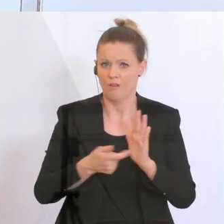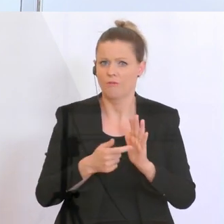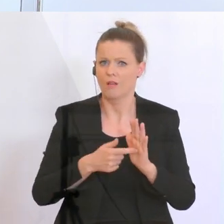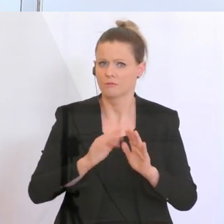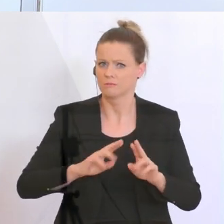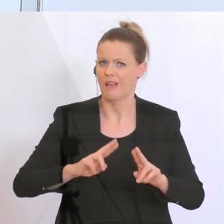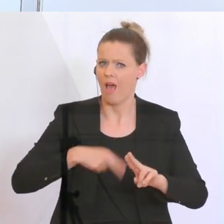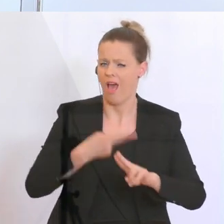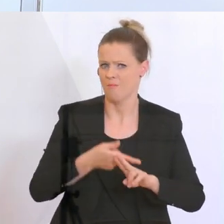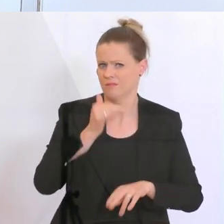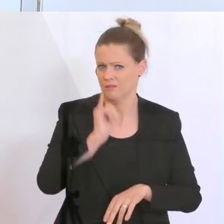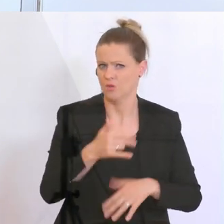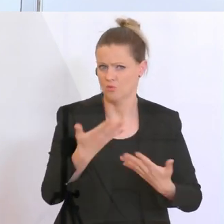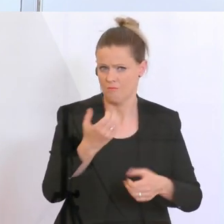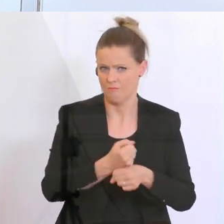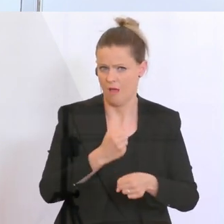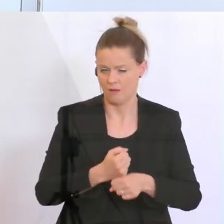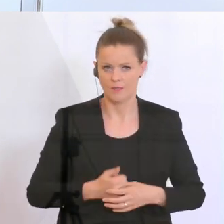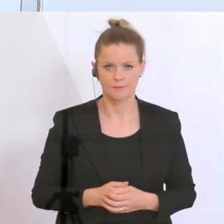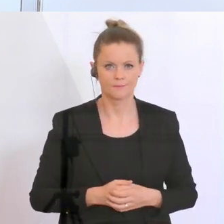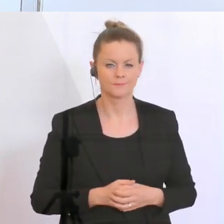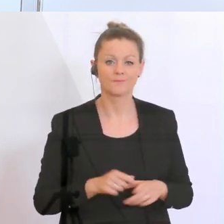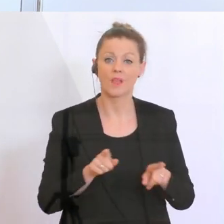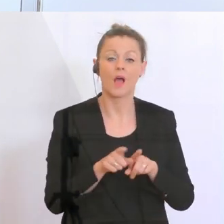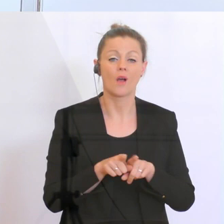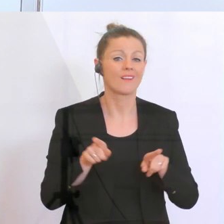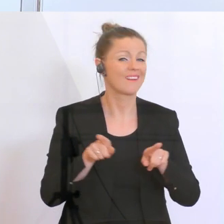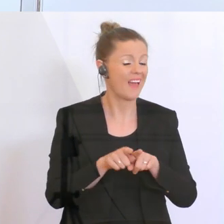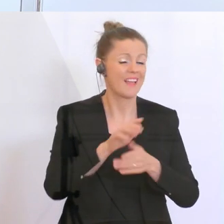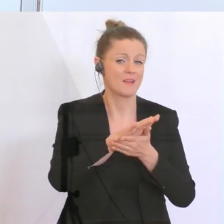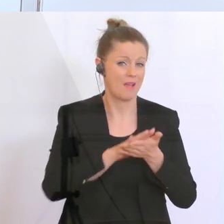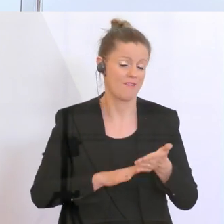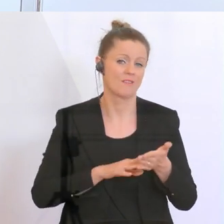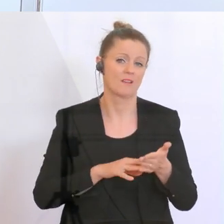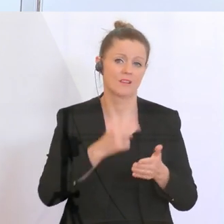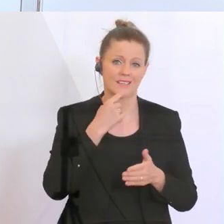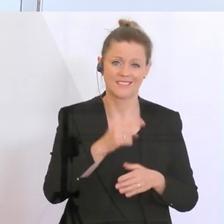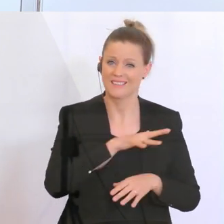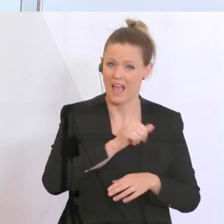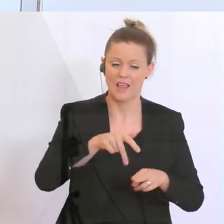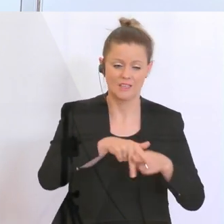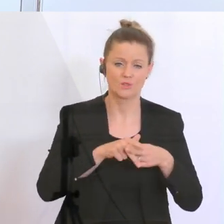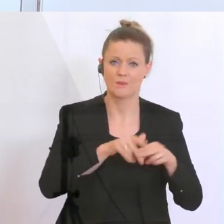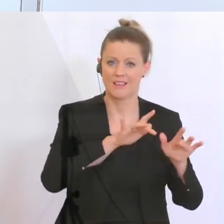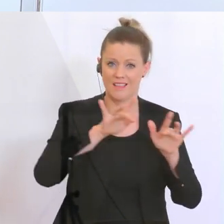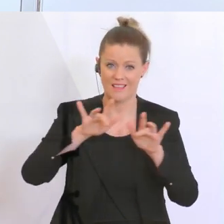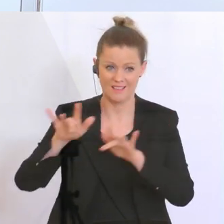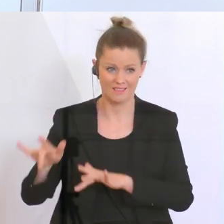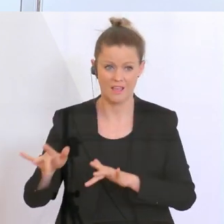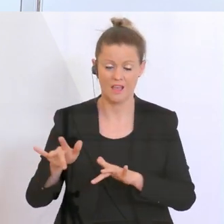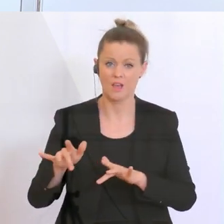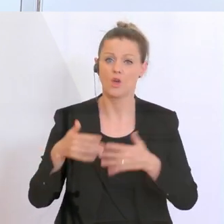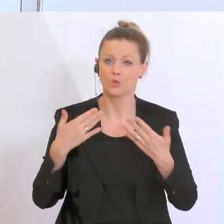machen. Darüber hinaus haben wir schon von Beginn an alle Instrumente, die wir aufgestellt haben, so aufgesetzt,